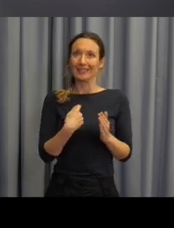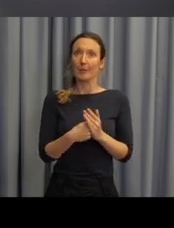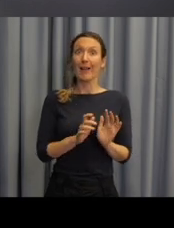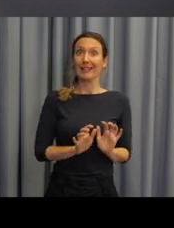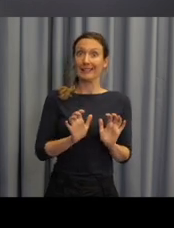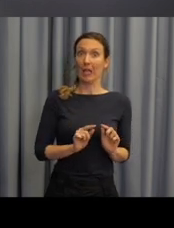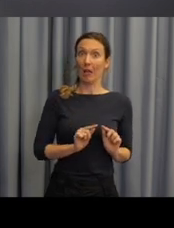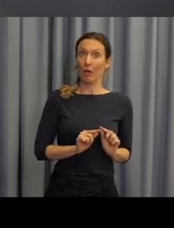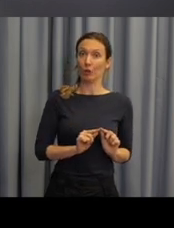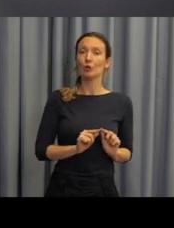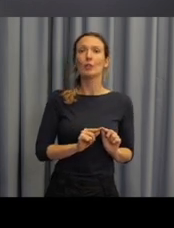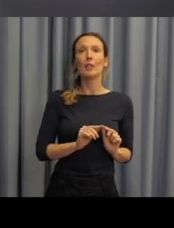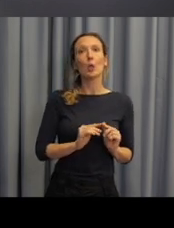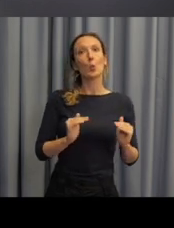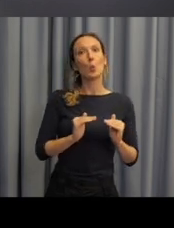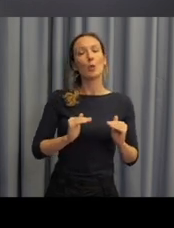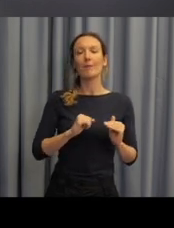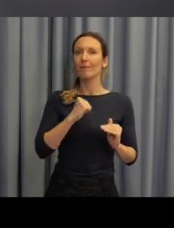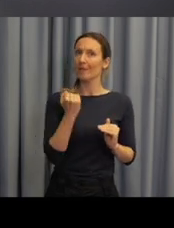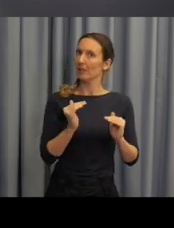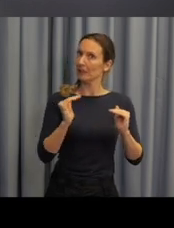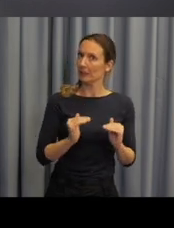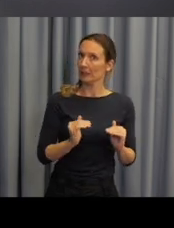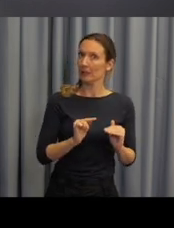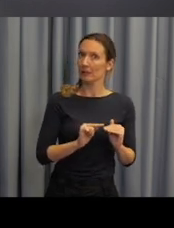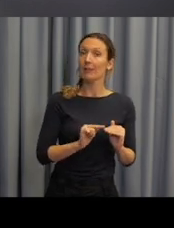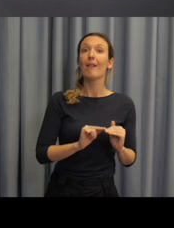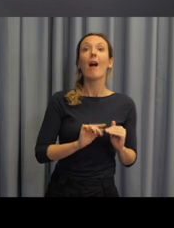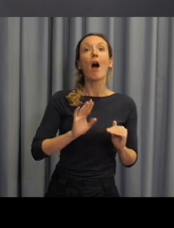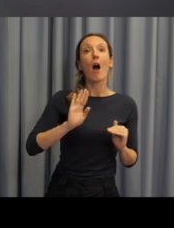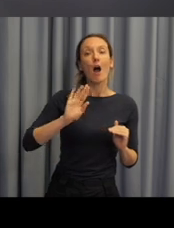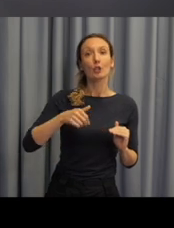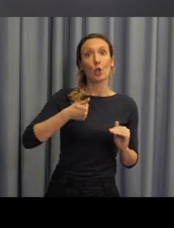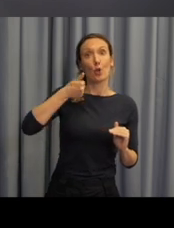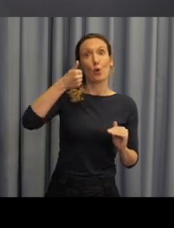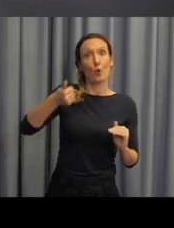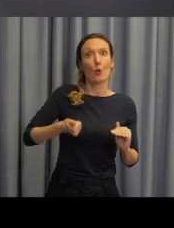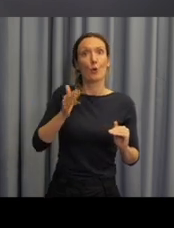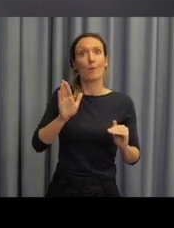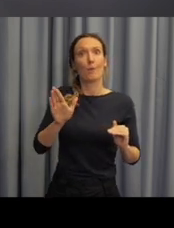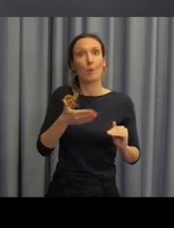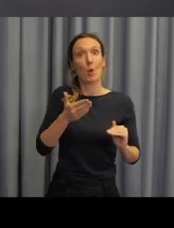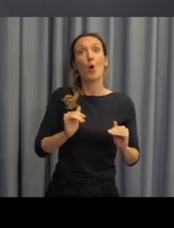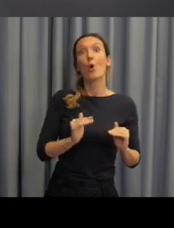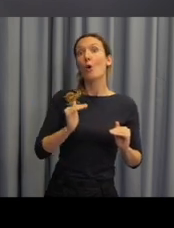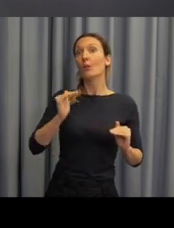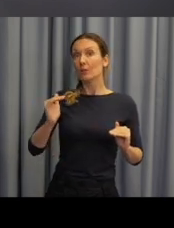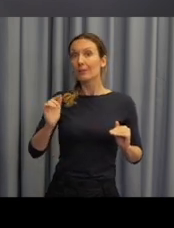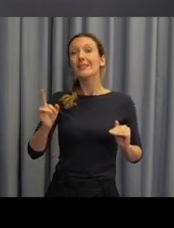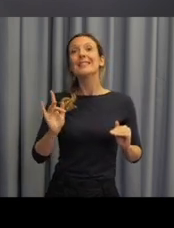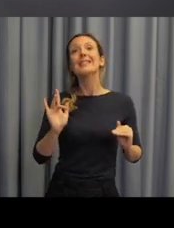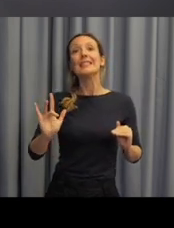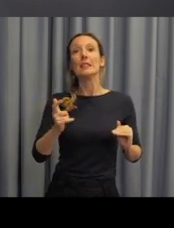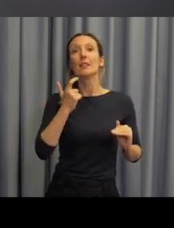žáci po jazykové stránce před nimi stojí, co je začátek, tedy to září, na jaké úrovni startovací